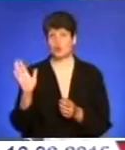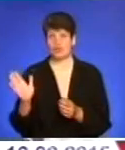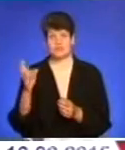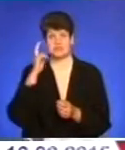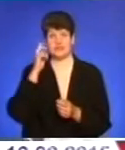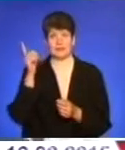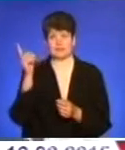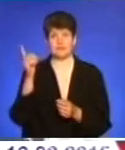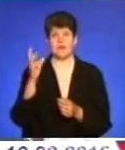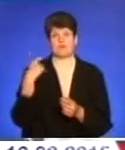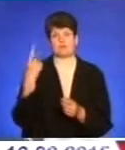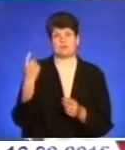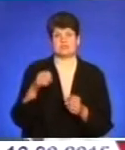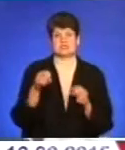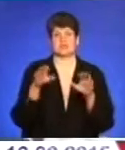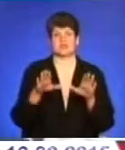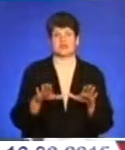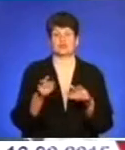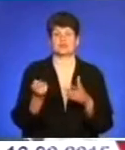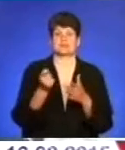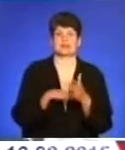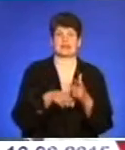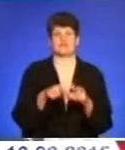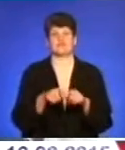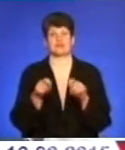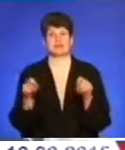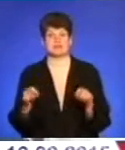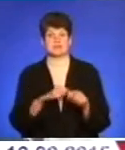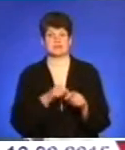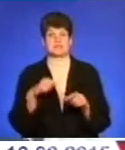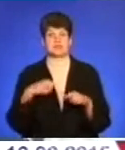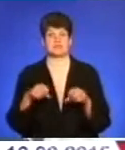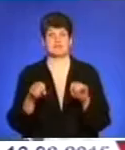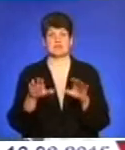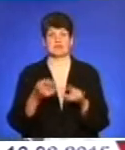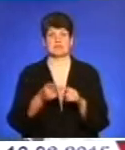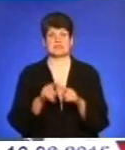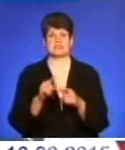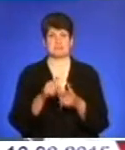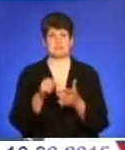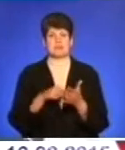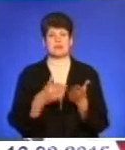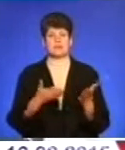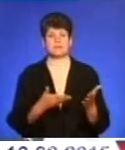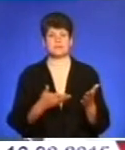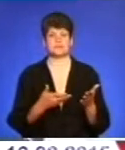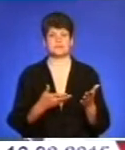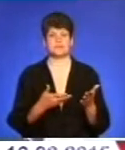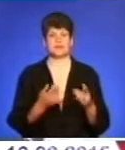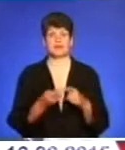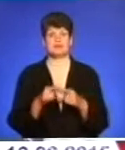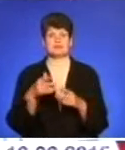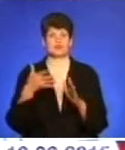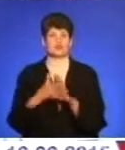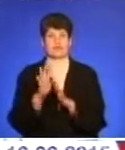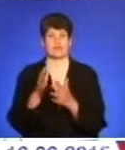Києва чи з області вирішує, що закрити чи відкрити, а ми самі вирішуємо ці питання, значить на це розуміння не